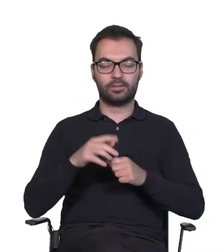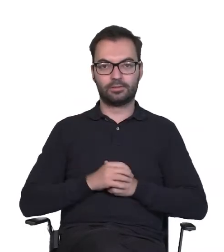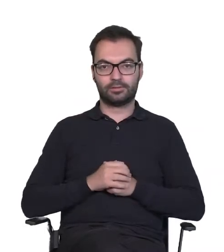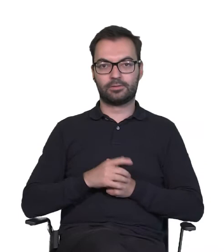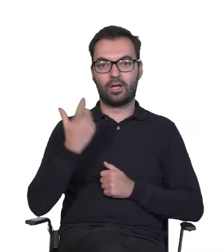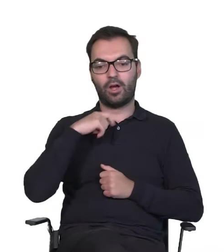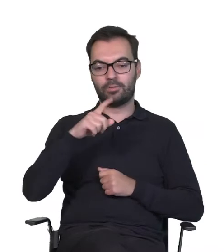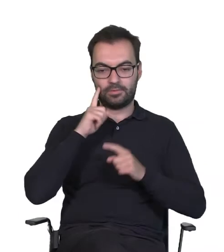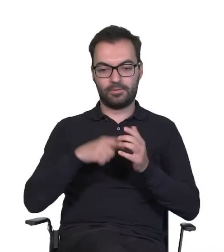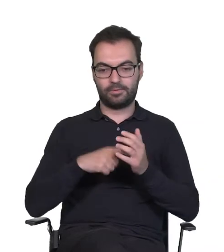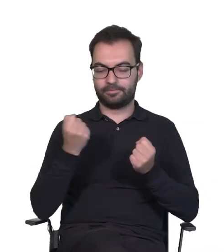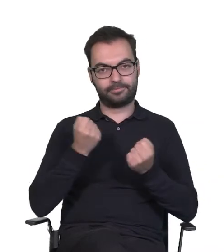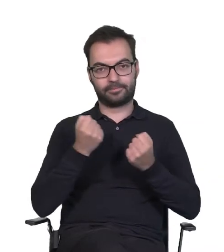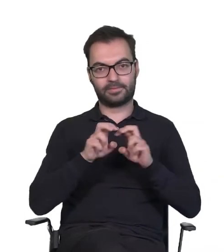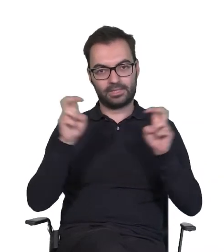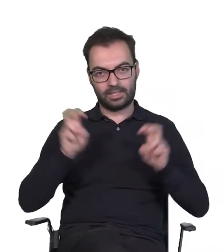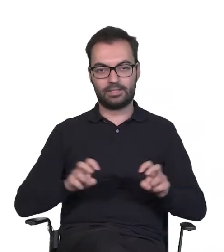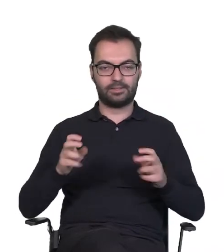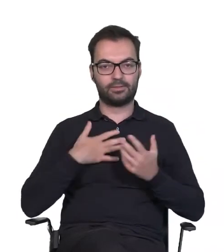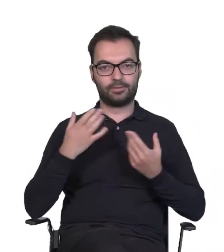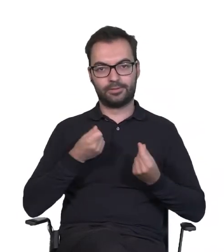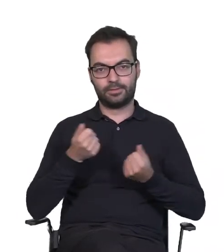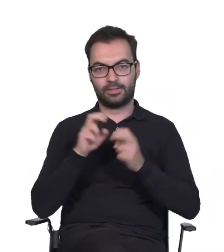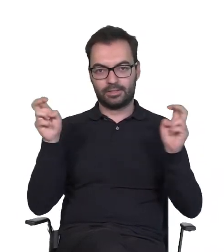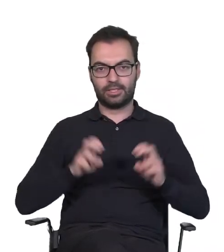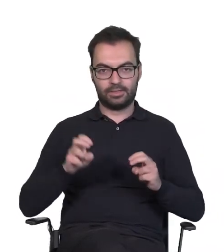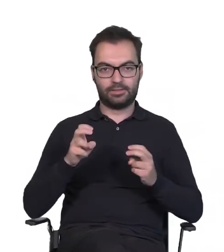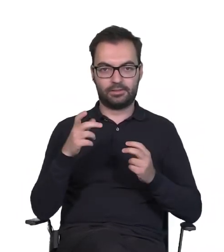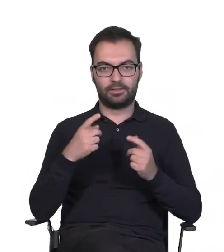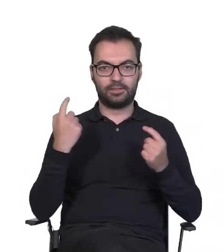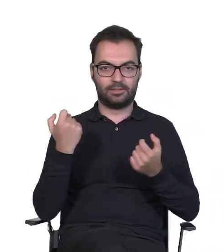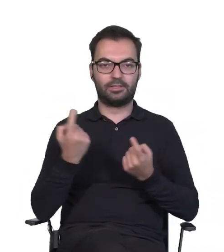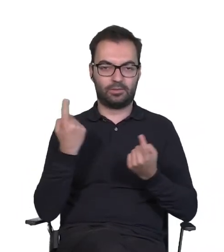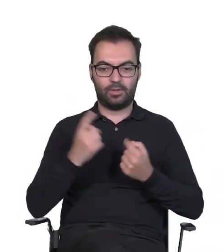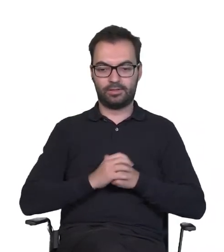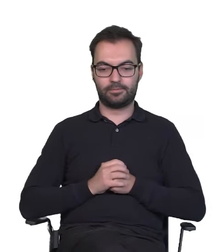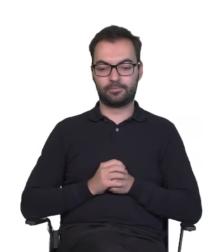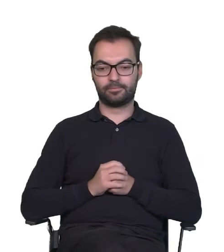z naprawdę takimi już kryzysowymi sprawami.